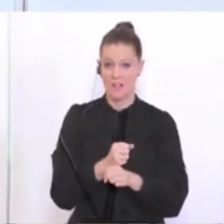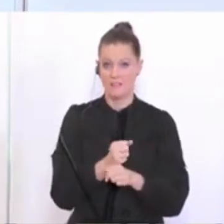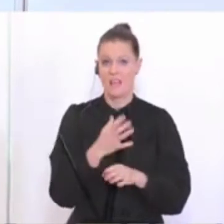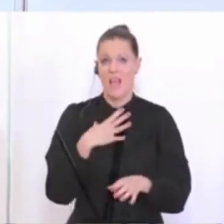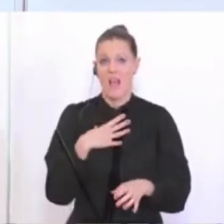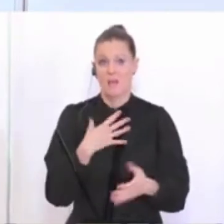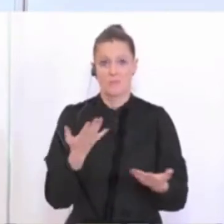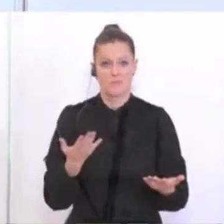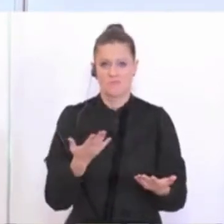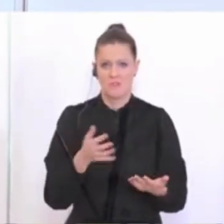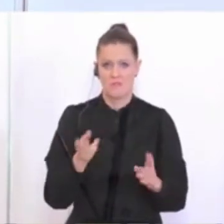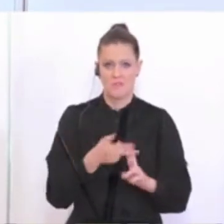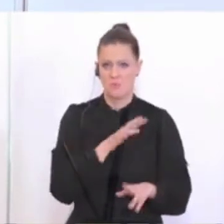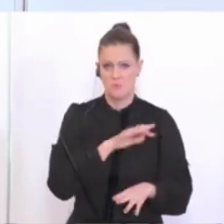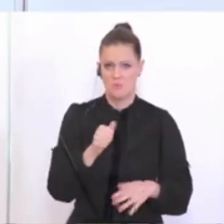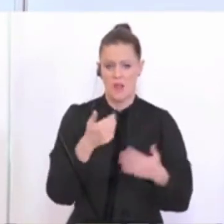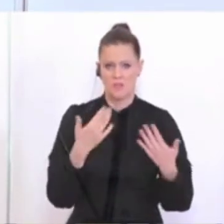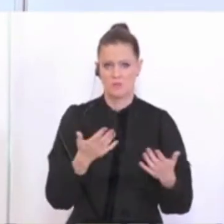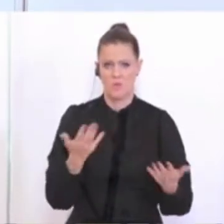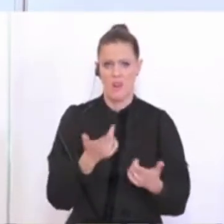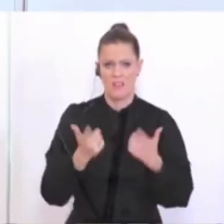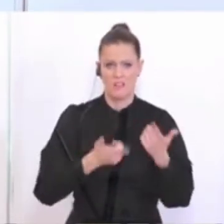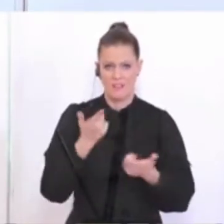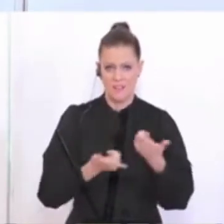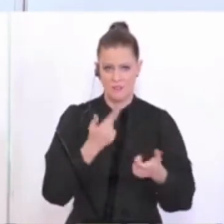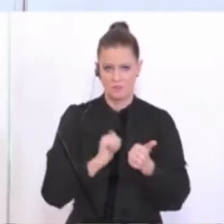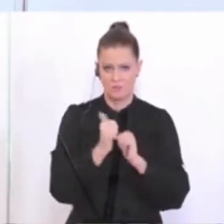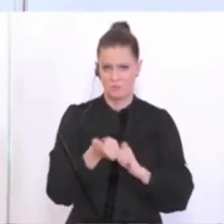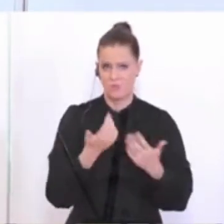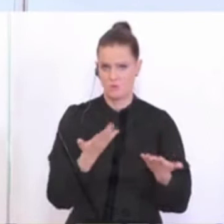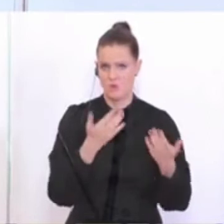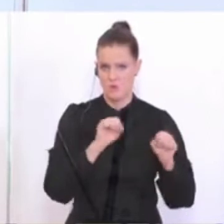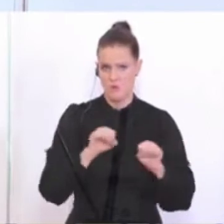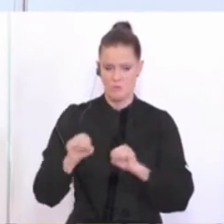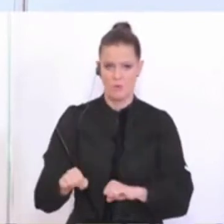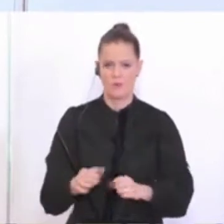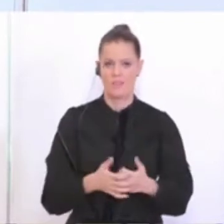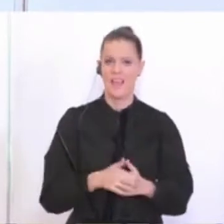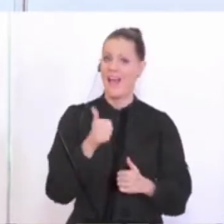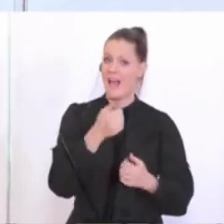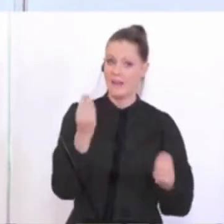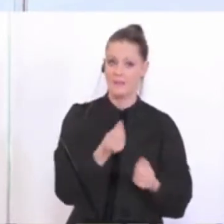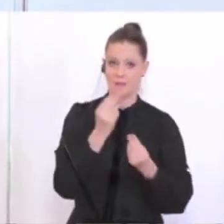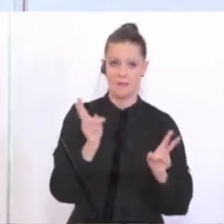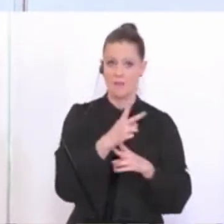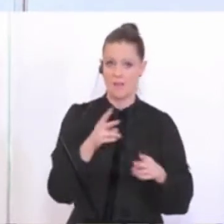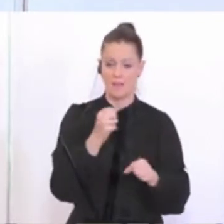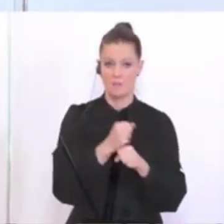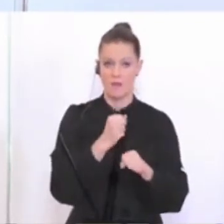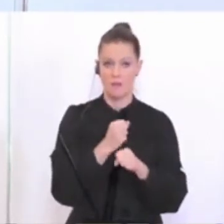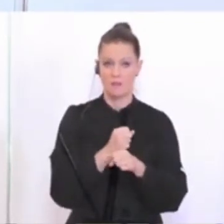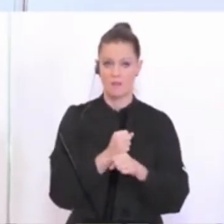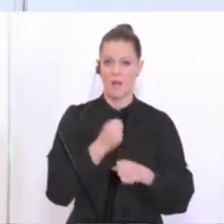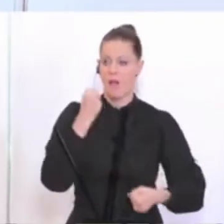ist das ja fast bei jeder Leichtathletik, bei jeder Leichtathletik, Sport auch denkbar. Was man nur nicht machen kann, ist sozusagen ein